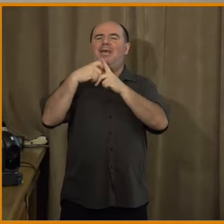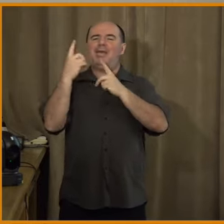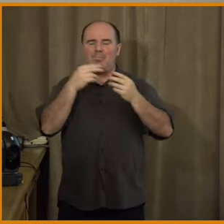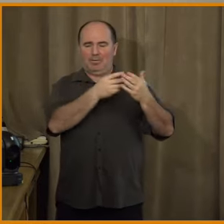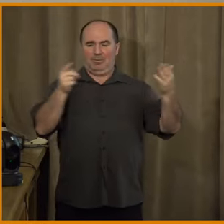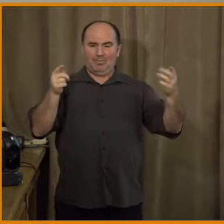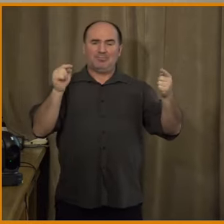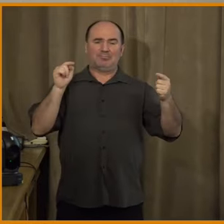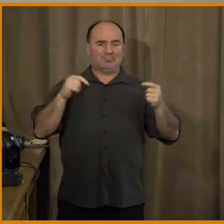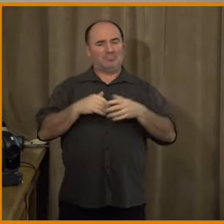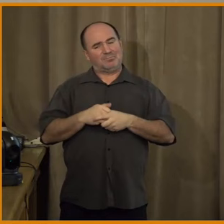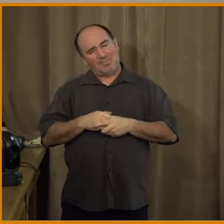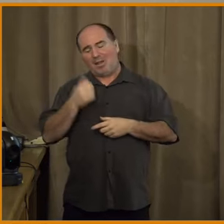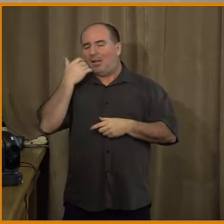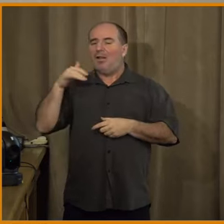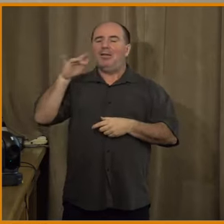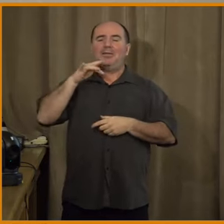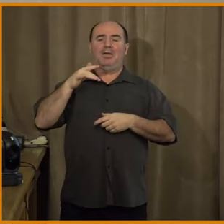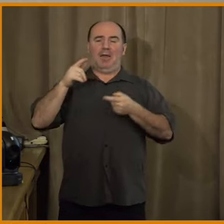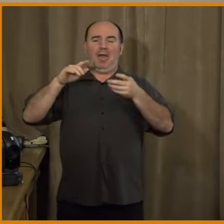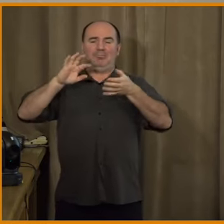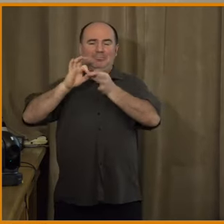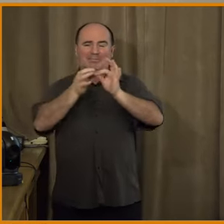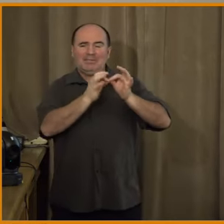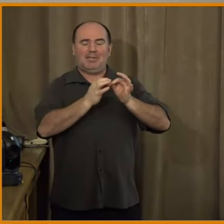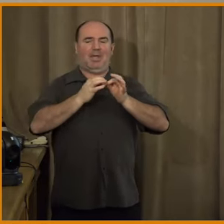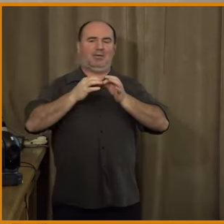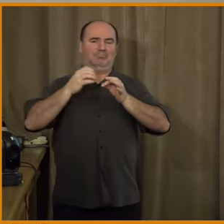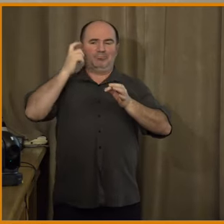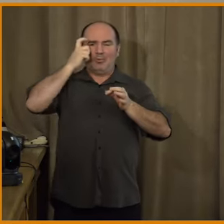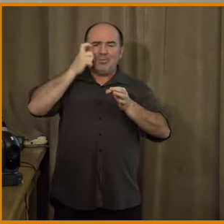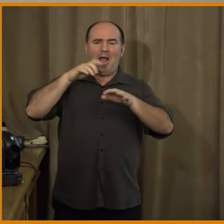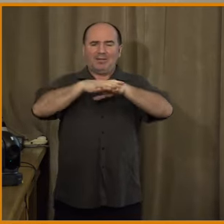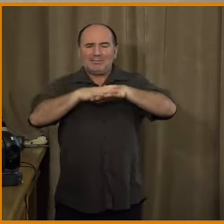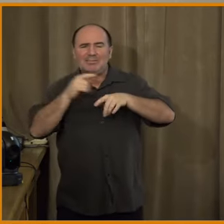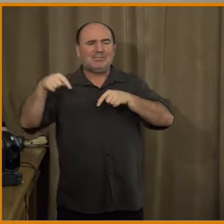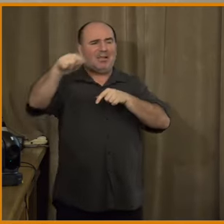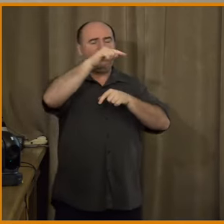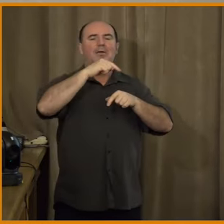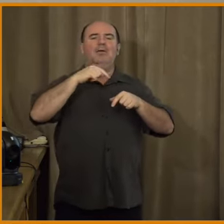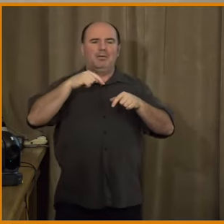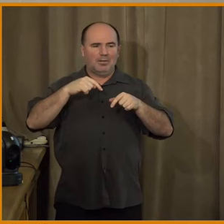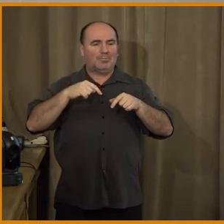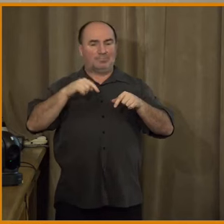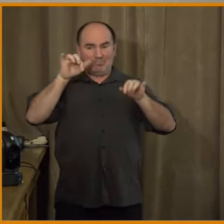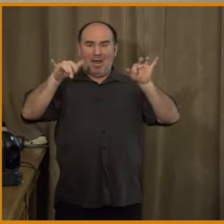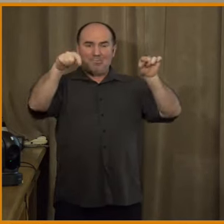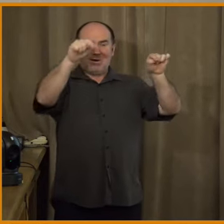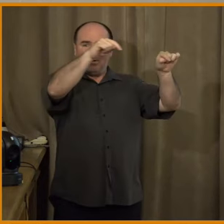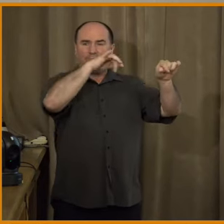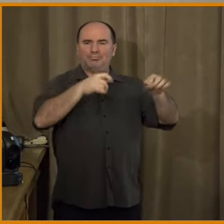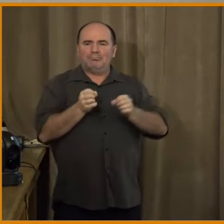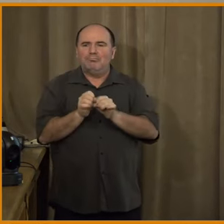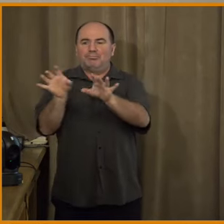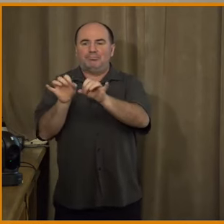obsah na sítích, který je nepravdivý, ale prostě kterému věří. V toho, že jsou dezinformátoři. V tomhle nás třeba hrozně